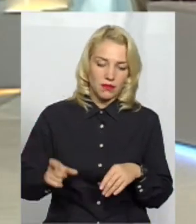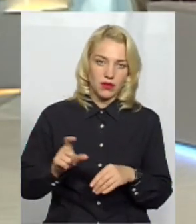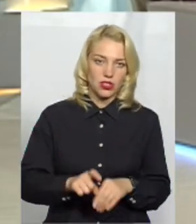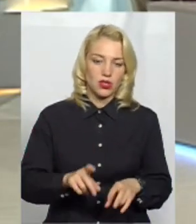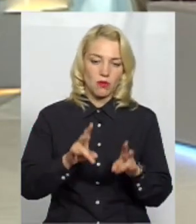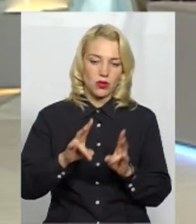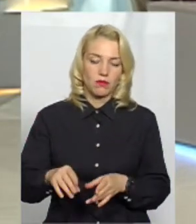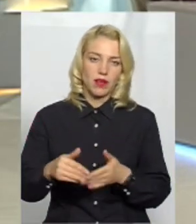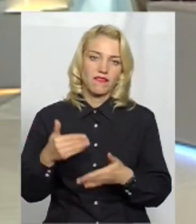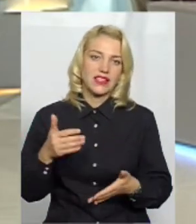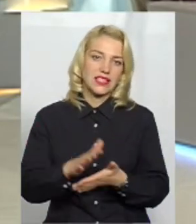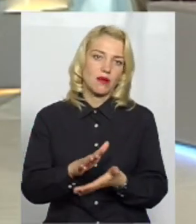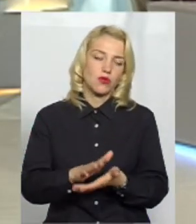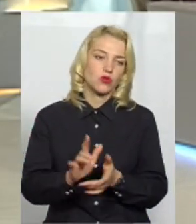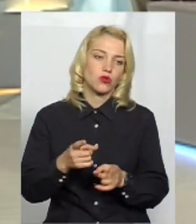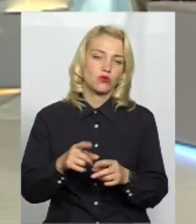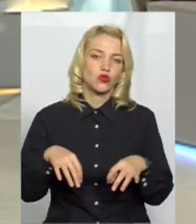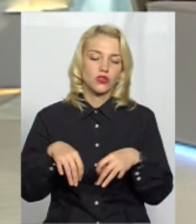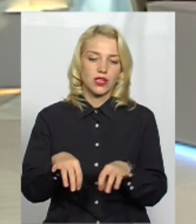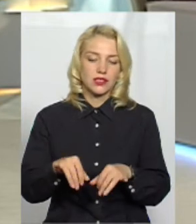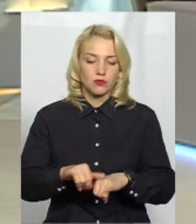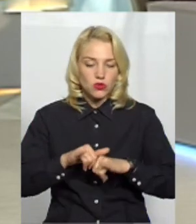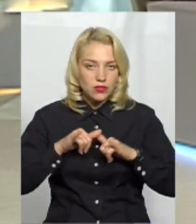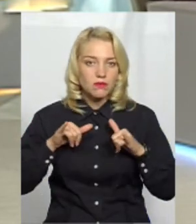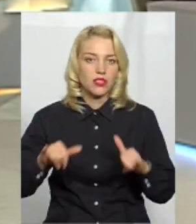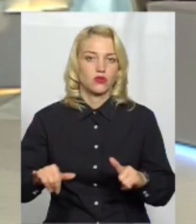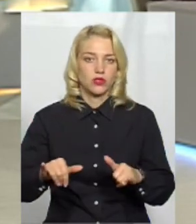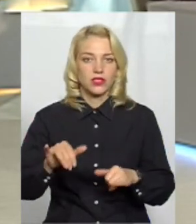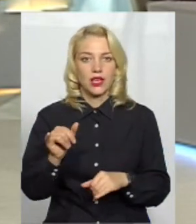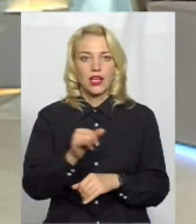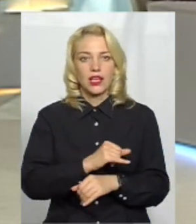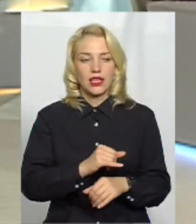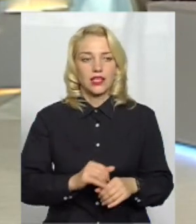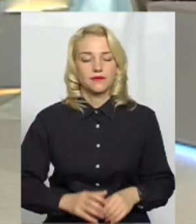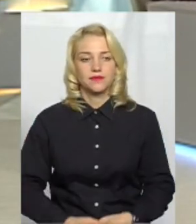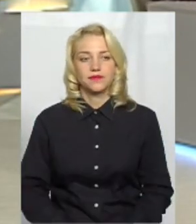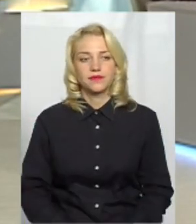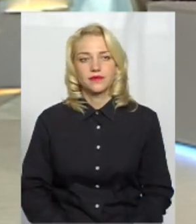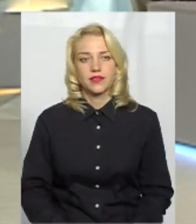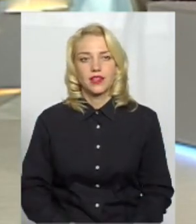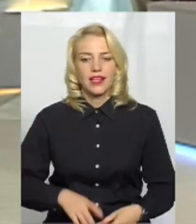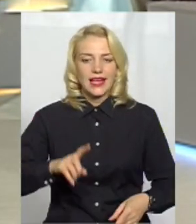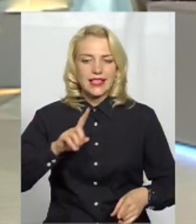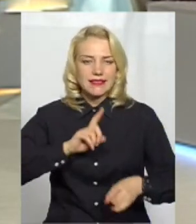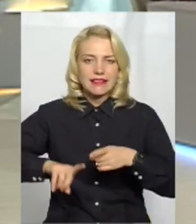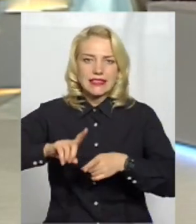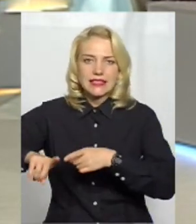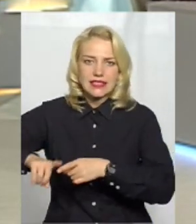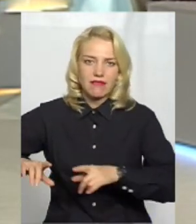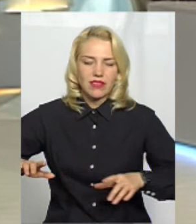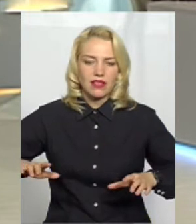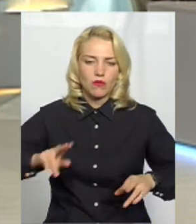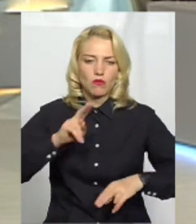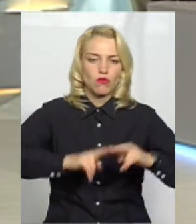від забруднення, тому що транспорт збільшується, кількість транспорту, інтенсивне будівництво, і, звичайно,